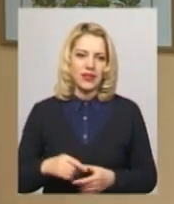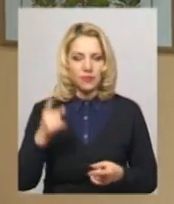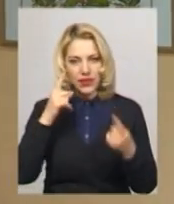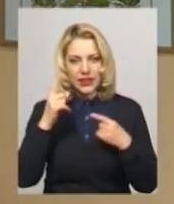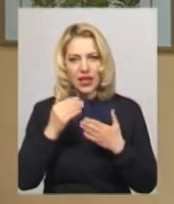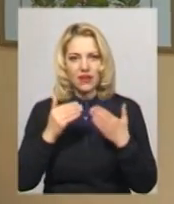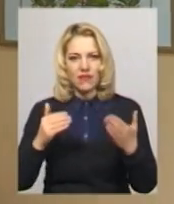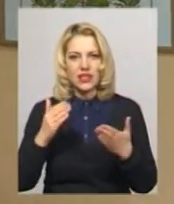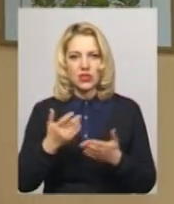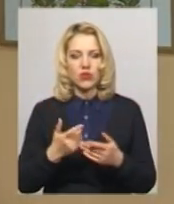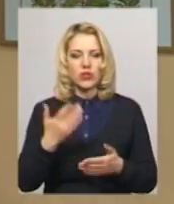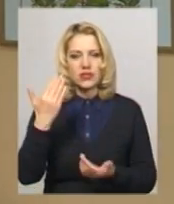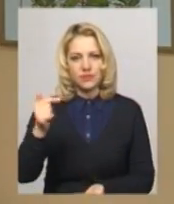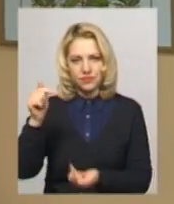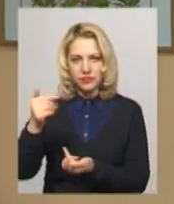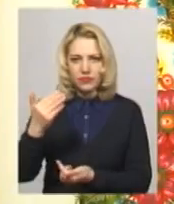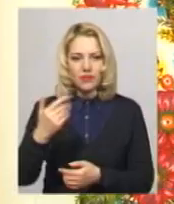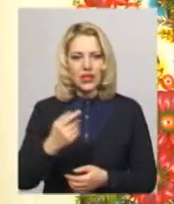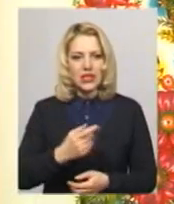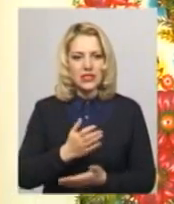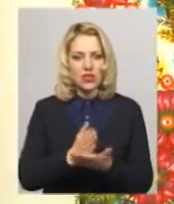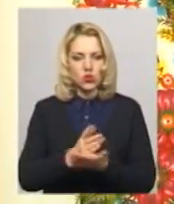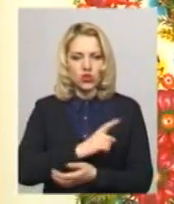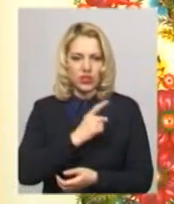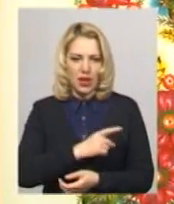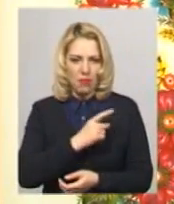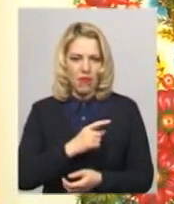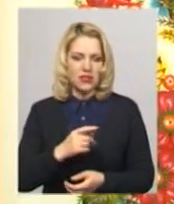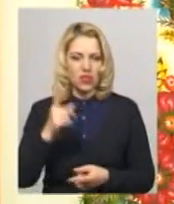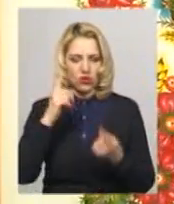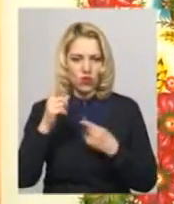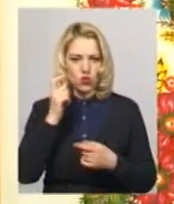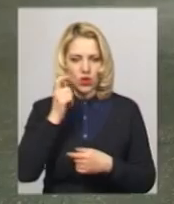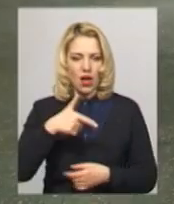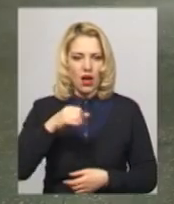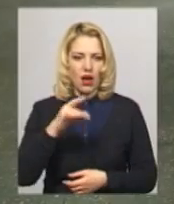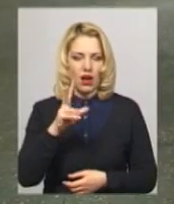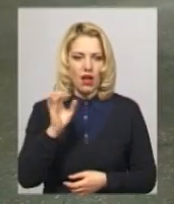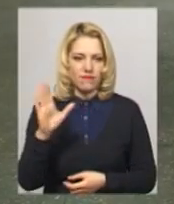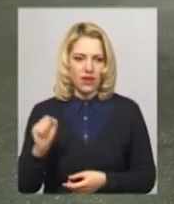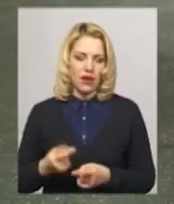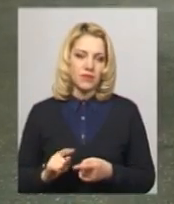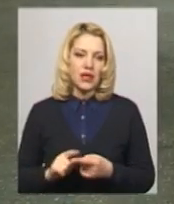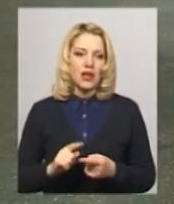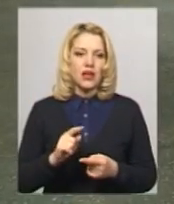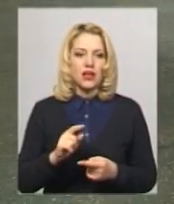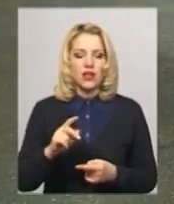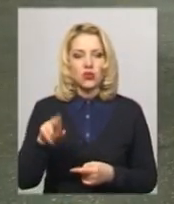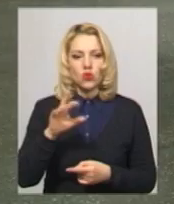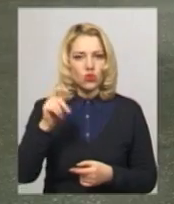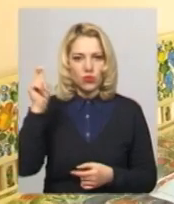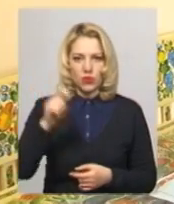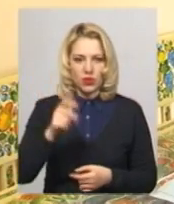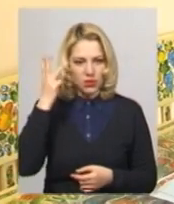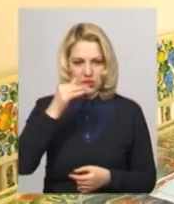виставки належить заслуженому майстру народної творчості України Тетяні Гаркавій. Додає, Анастасія Ткаченко та вона до Хмельницького приїхати не